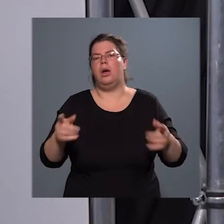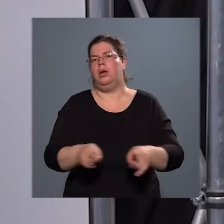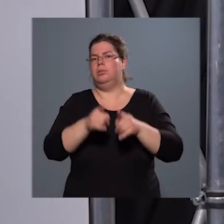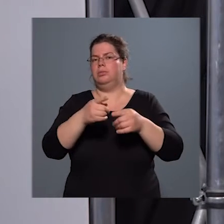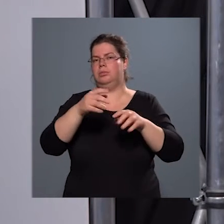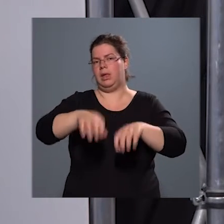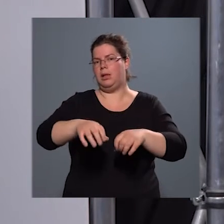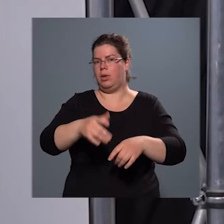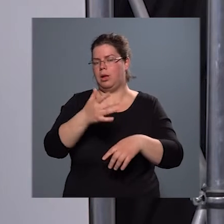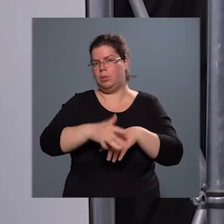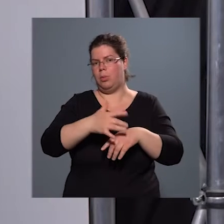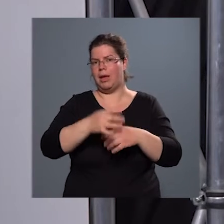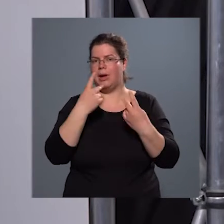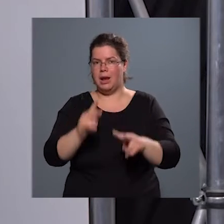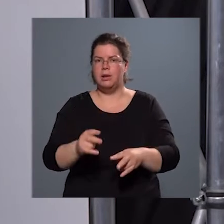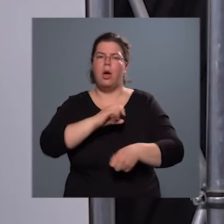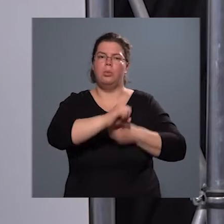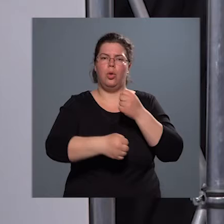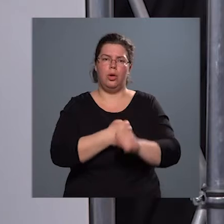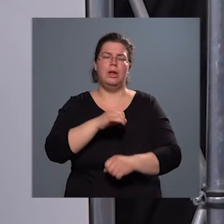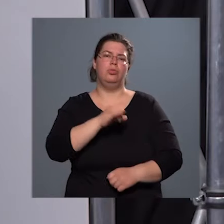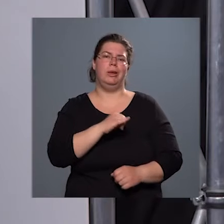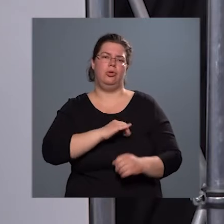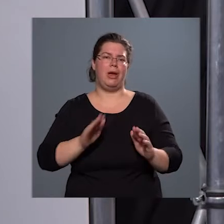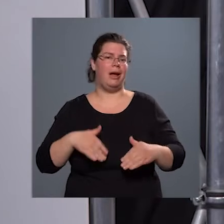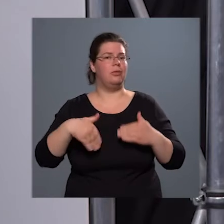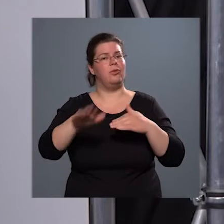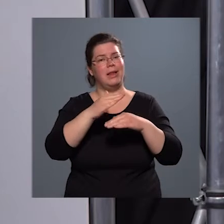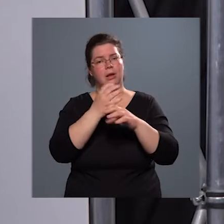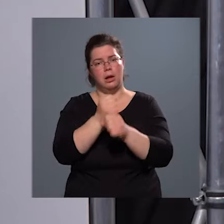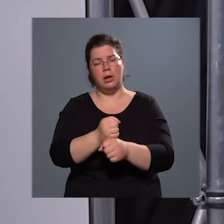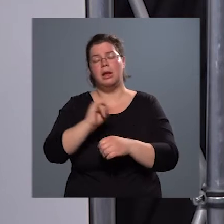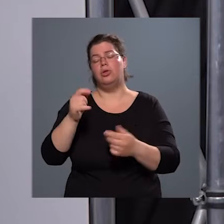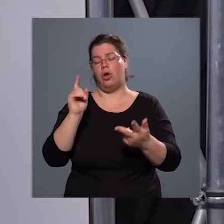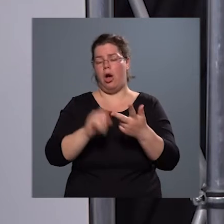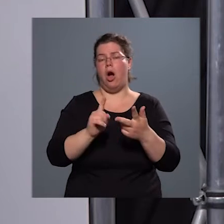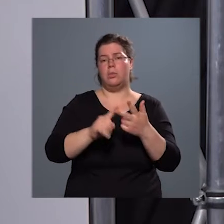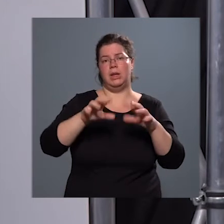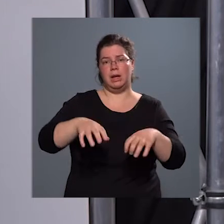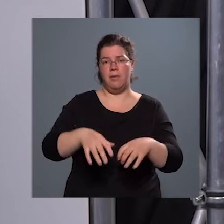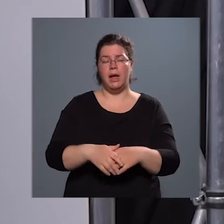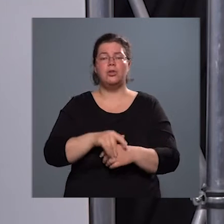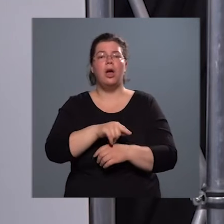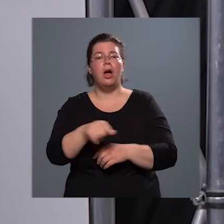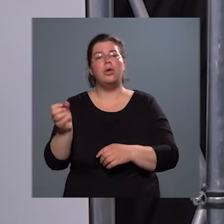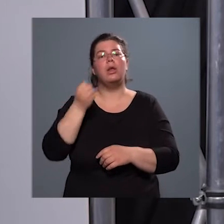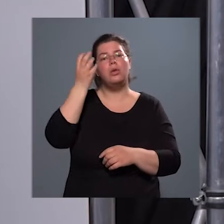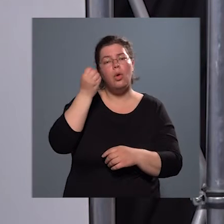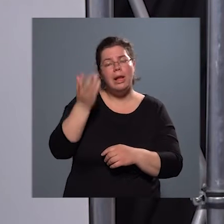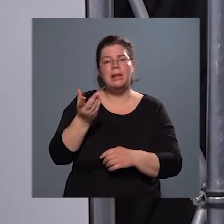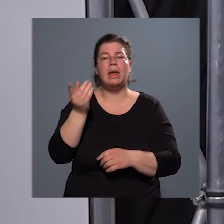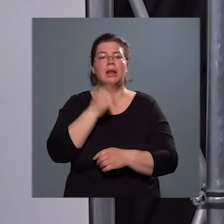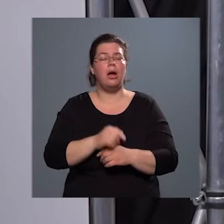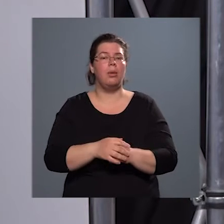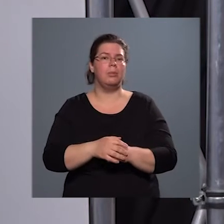folyamatosan a működés biztonságát fenntartani. És a harmadik tevékenység pedig, hogy azokat az ötleteket, amelyekkel